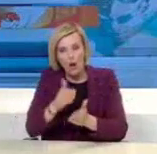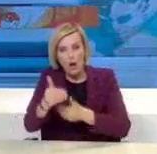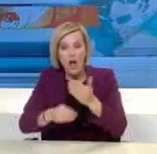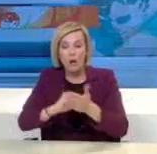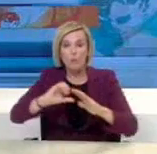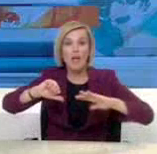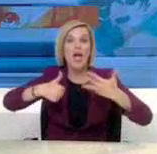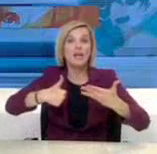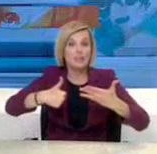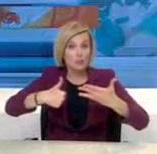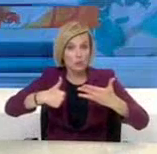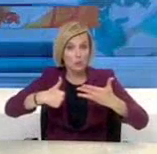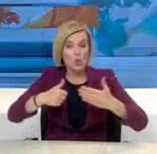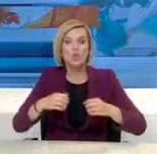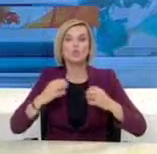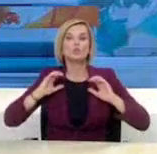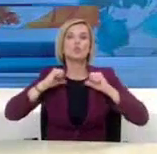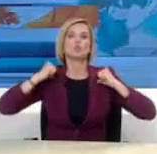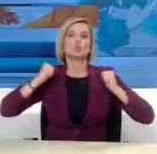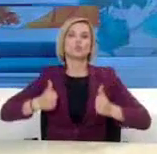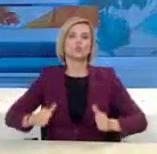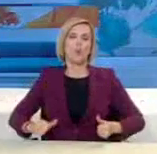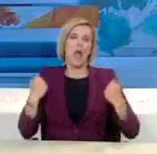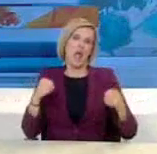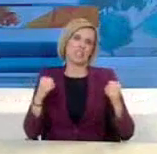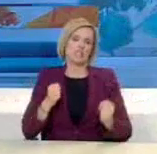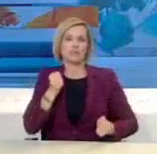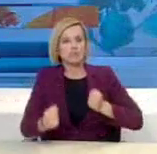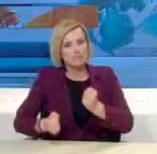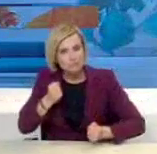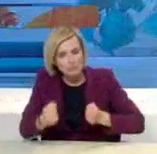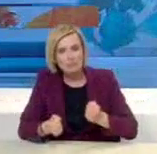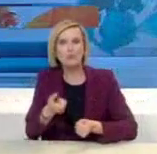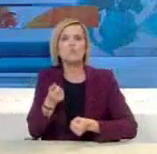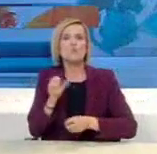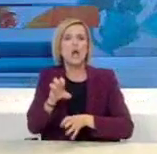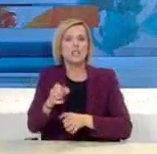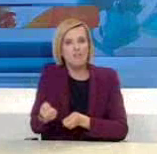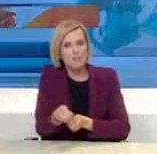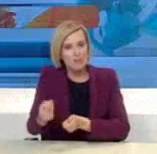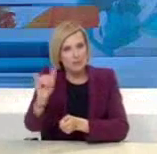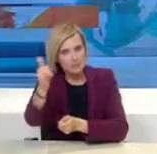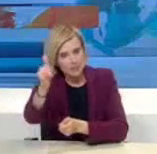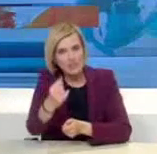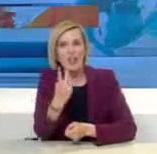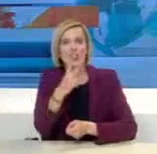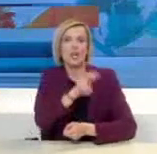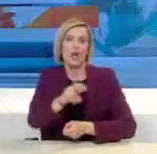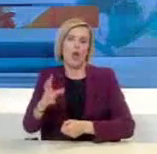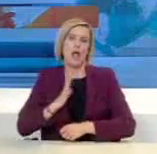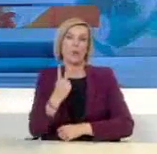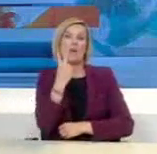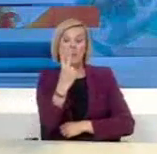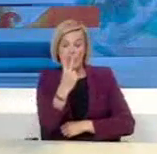έκτον, σωματική άσκηση σε εξωτερικό χώρο, η κίνηση με κατοικίδιο ζώο, ατομικά ή ένα-δύο άτομα, με βάση τα όσα είπε ο κύριος